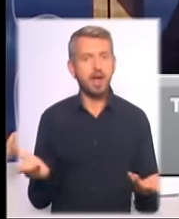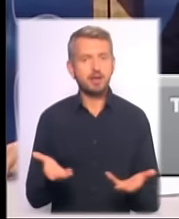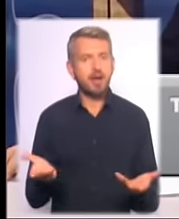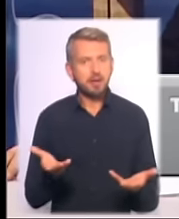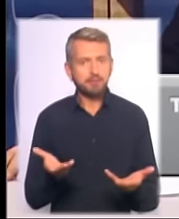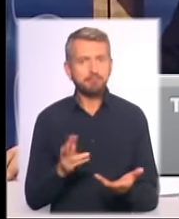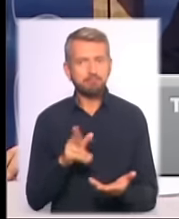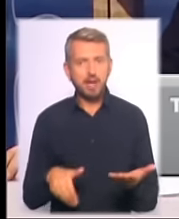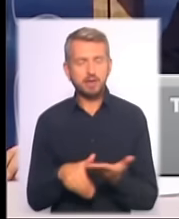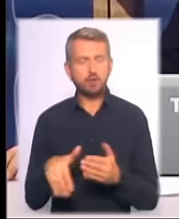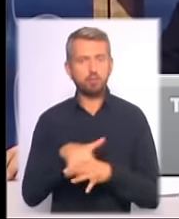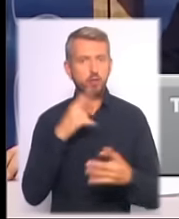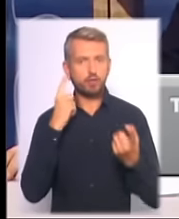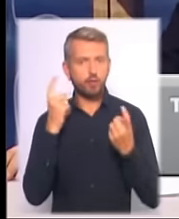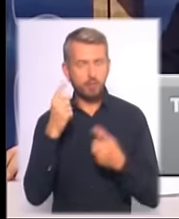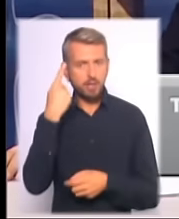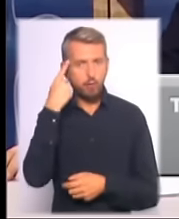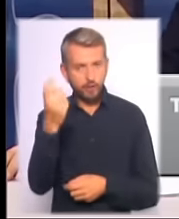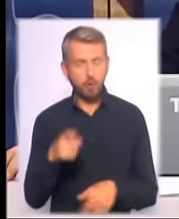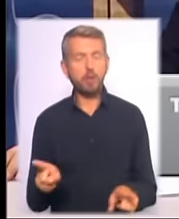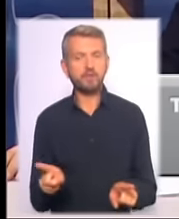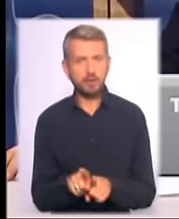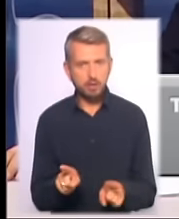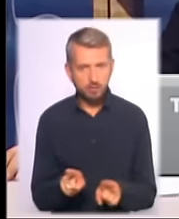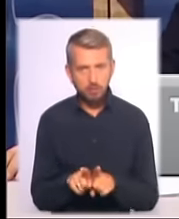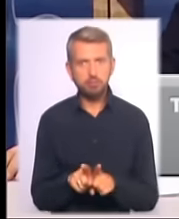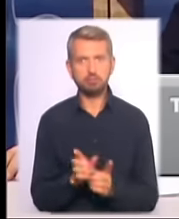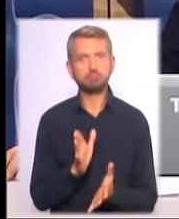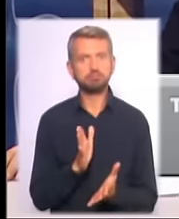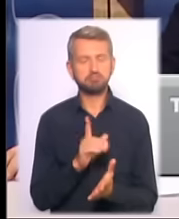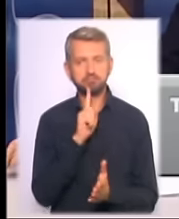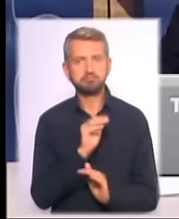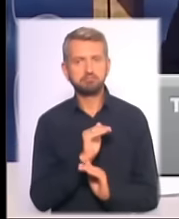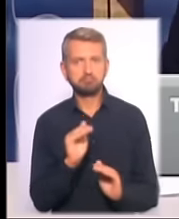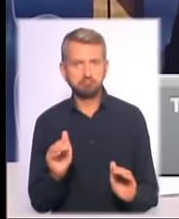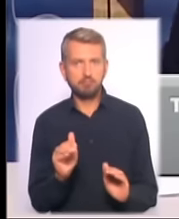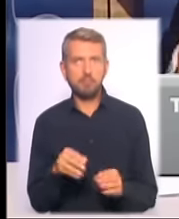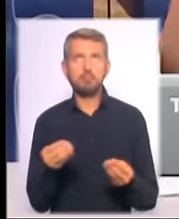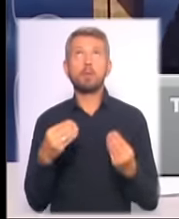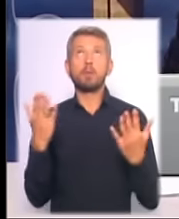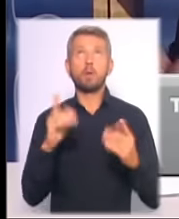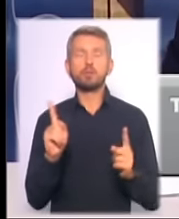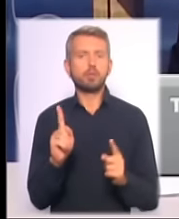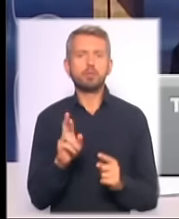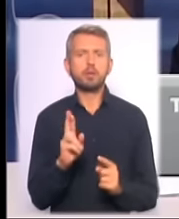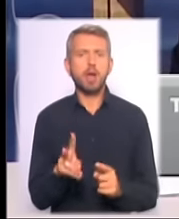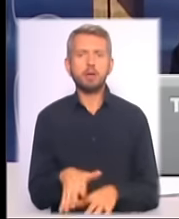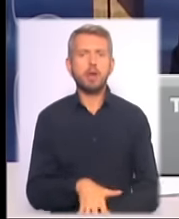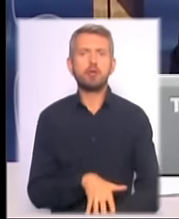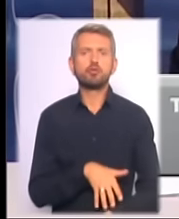засоби масової інформації повідомляють, все ж таки зберігається. І дай Бог, щоб він якнайдовше